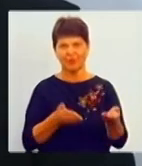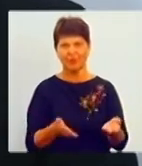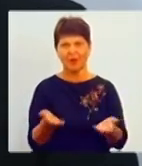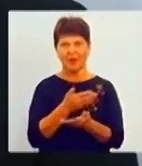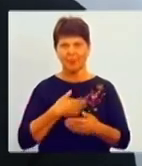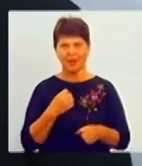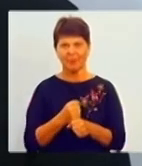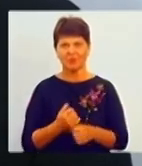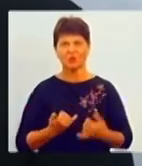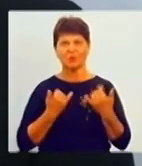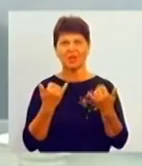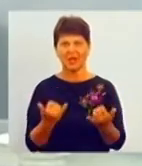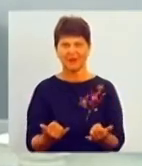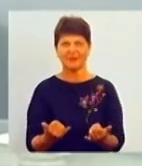вас,